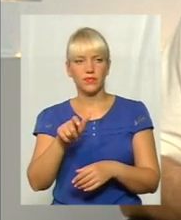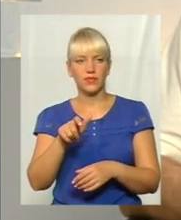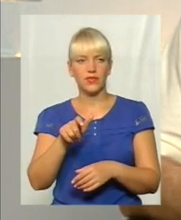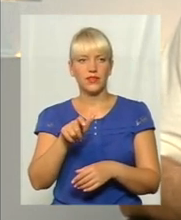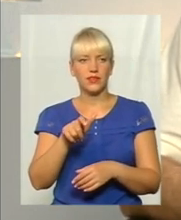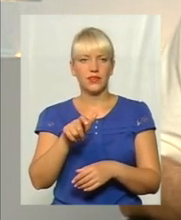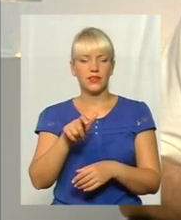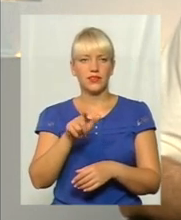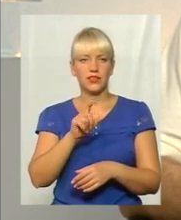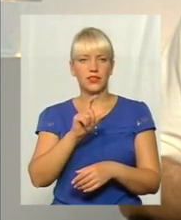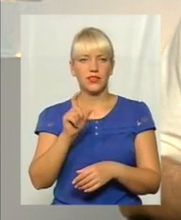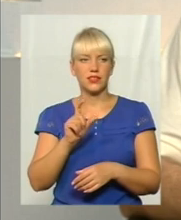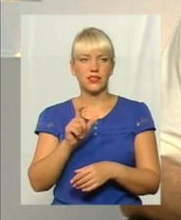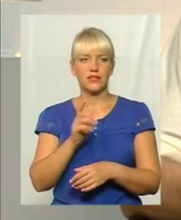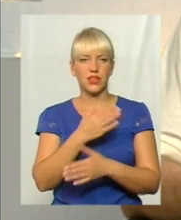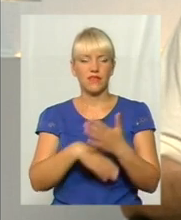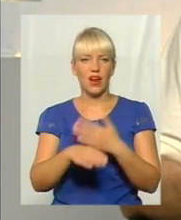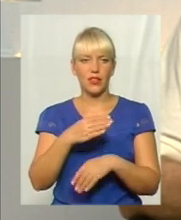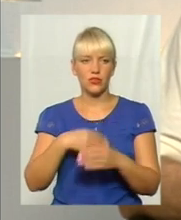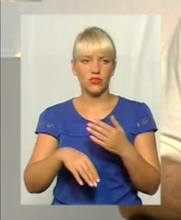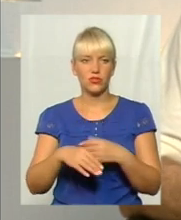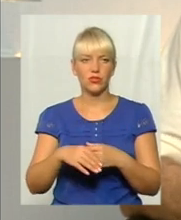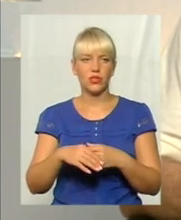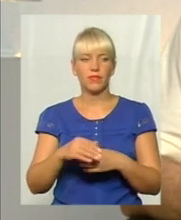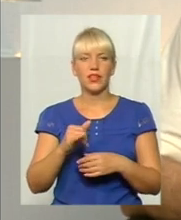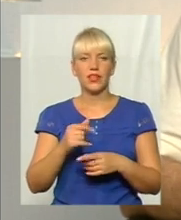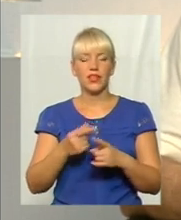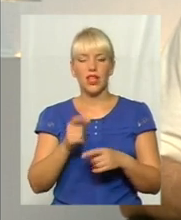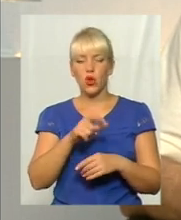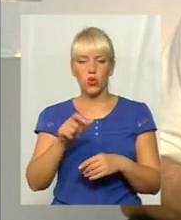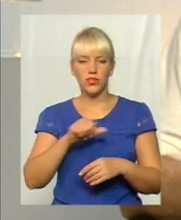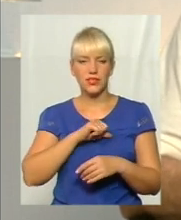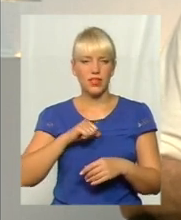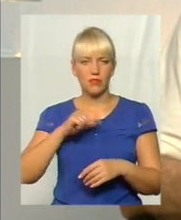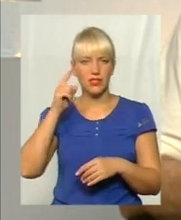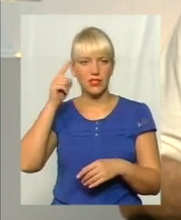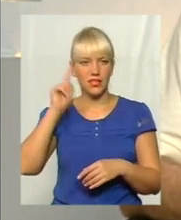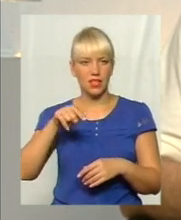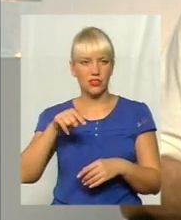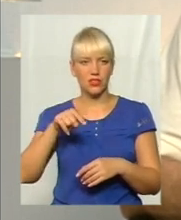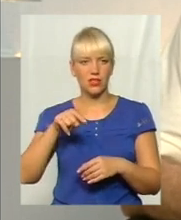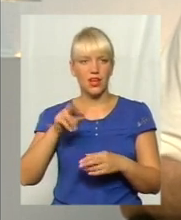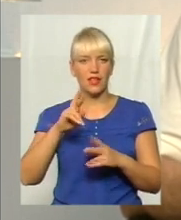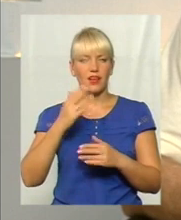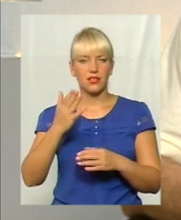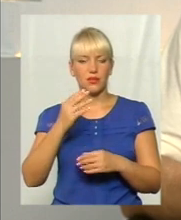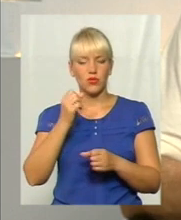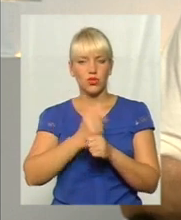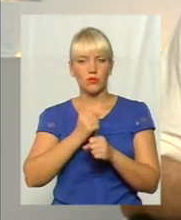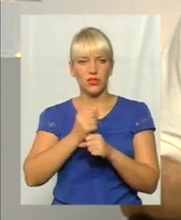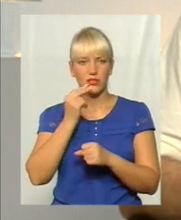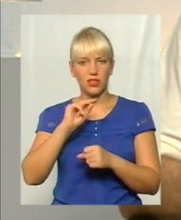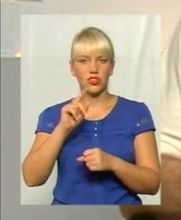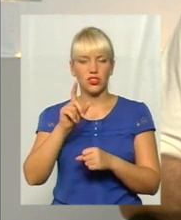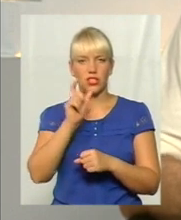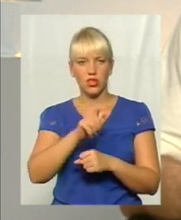інвалідністю. Вони самі знають, як їм зробити краще, і вони